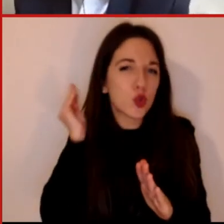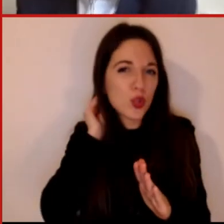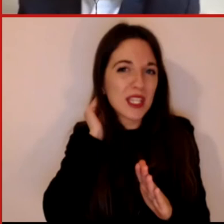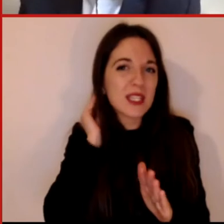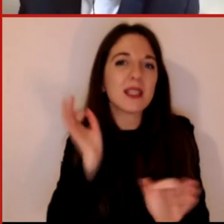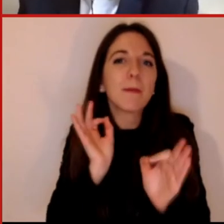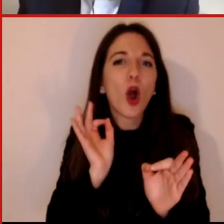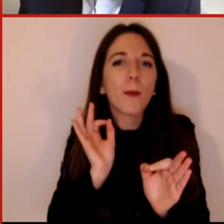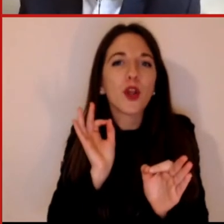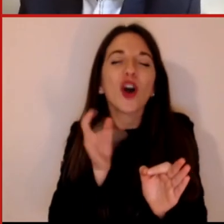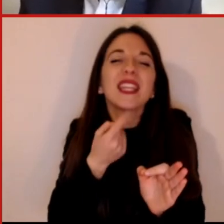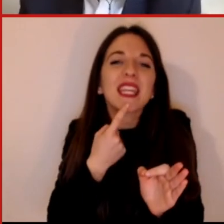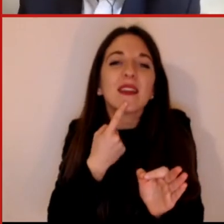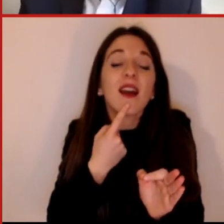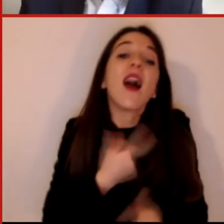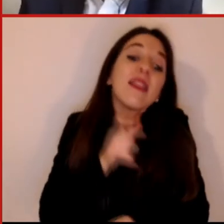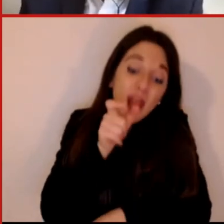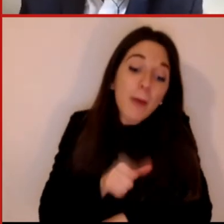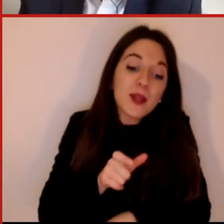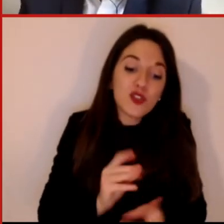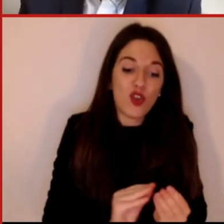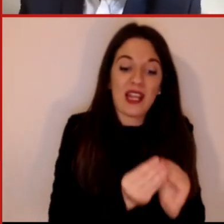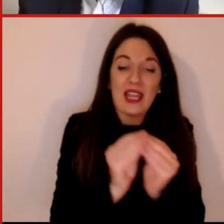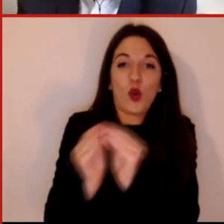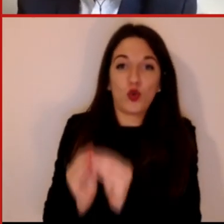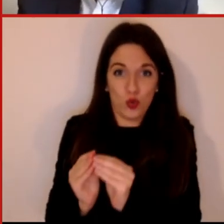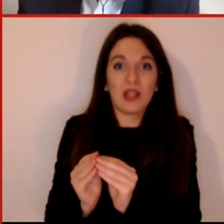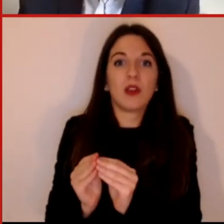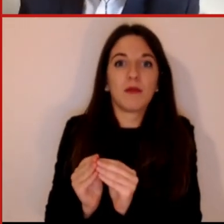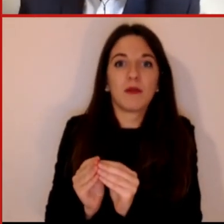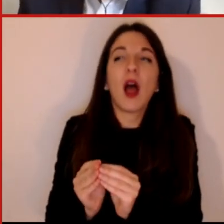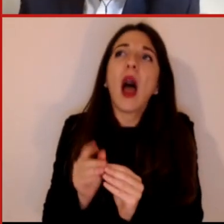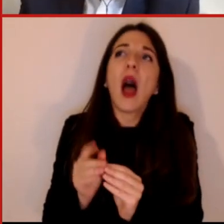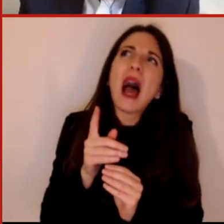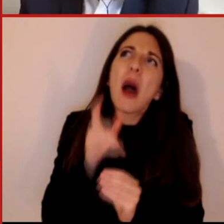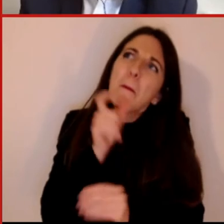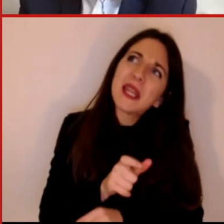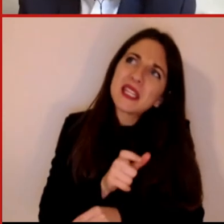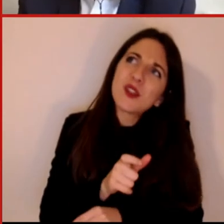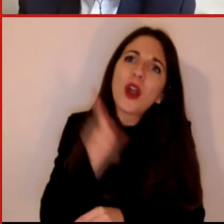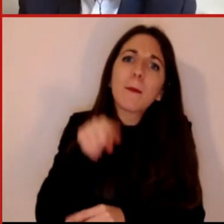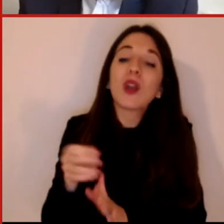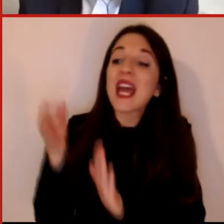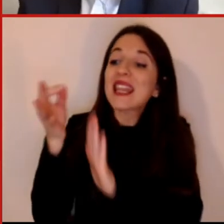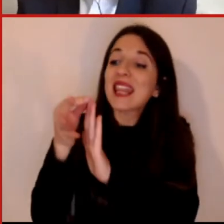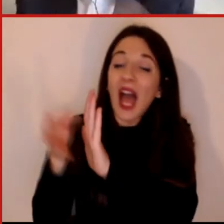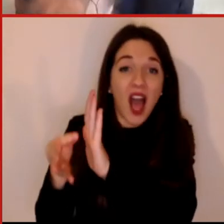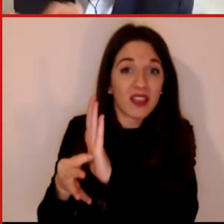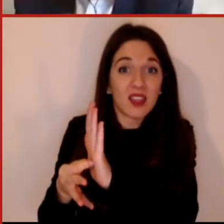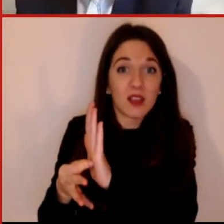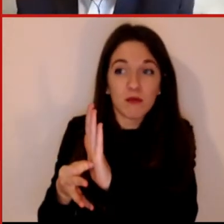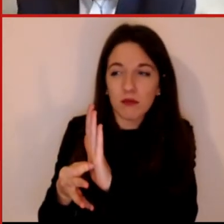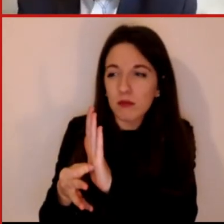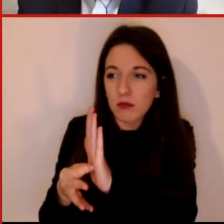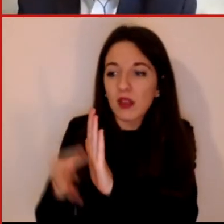dal tipo di dati su cui erano allenati, erano istruiti questi algoritmi. Questo si è